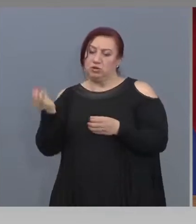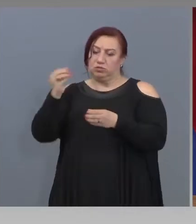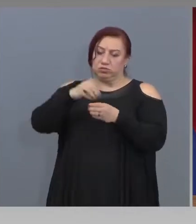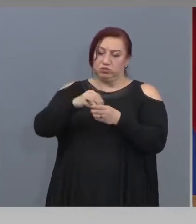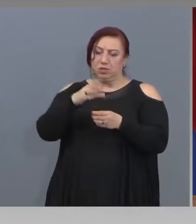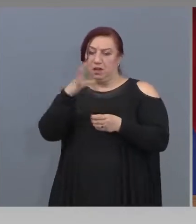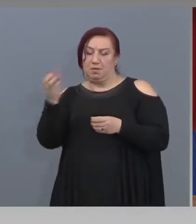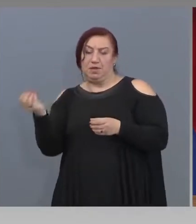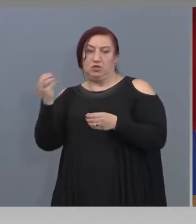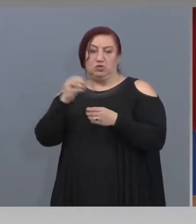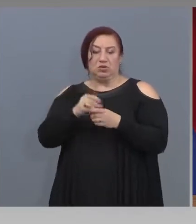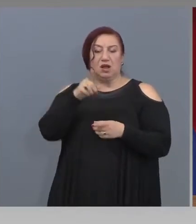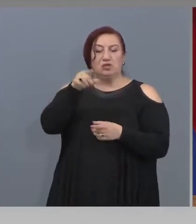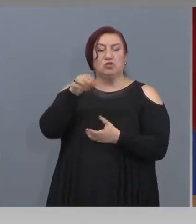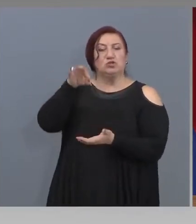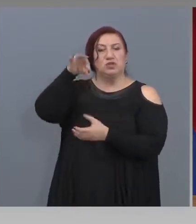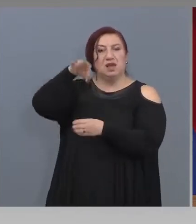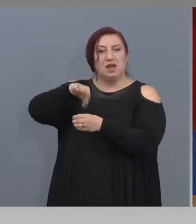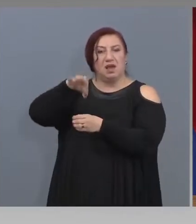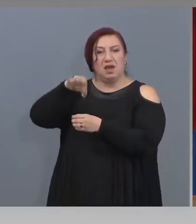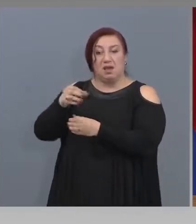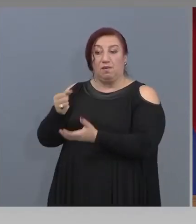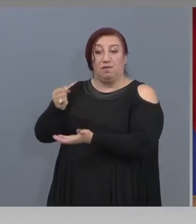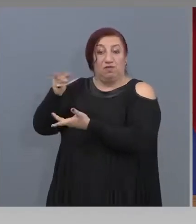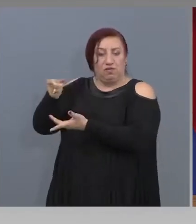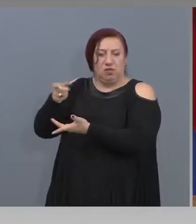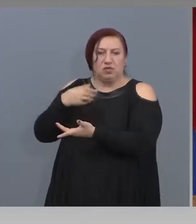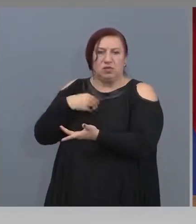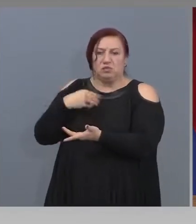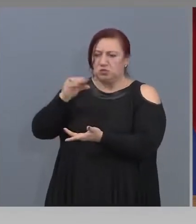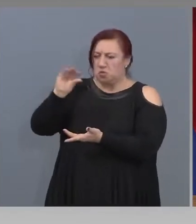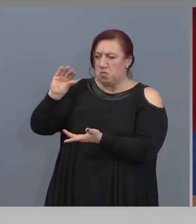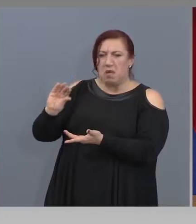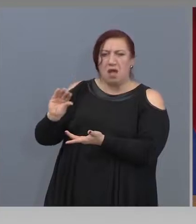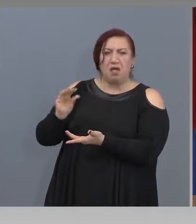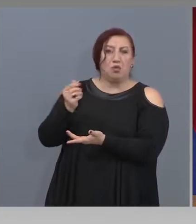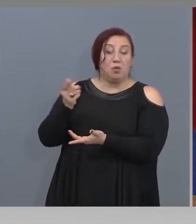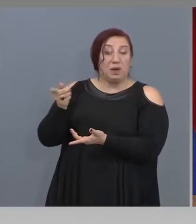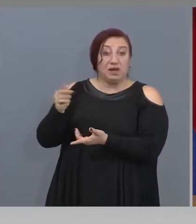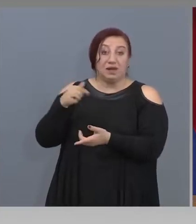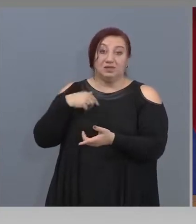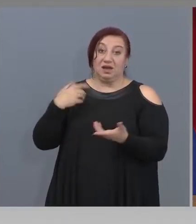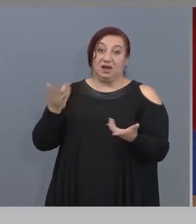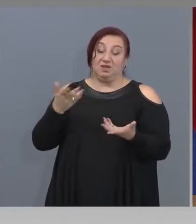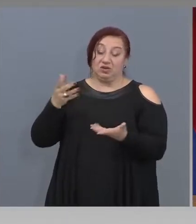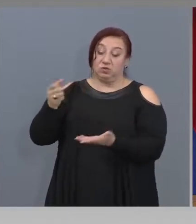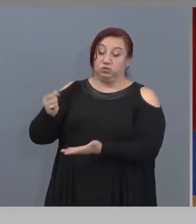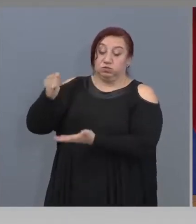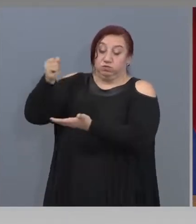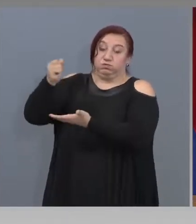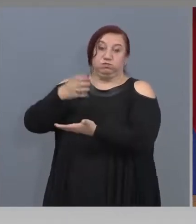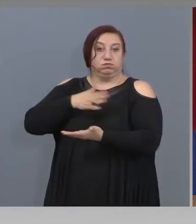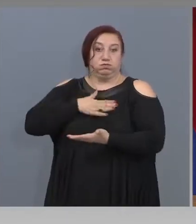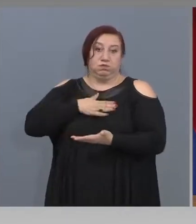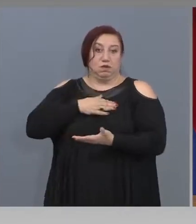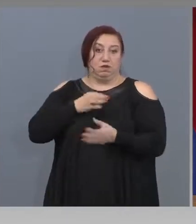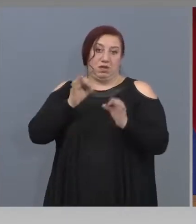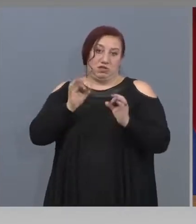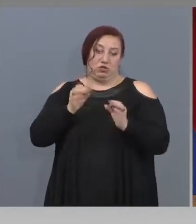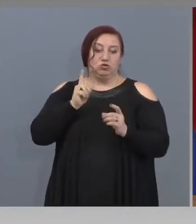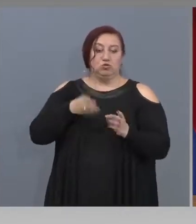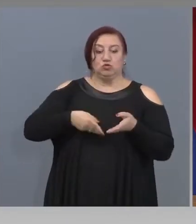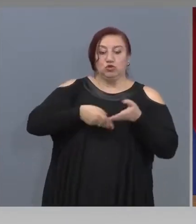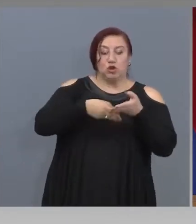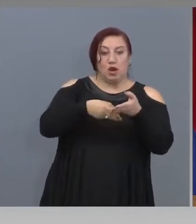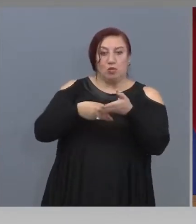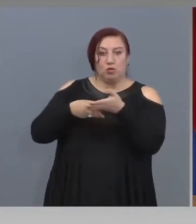от един неработещ фонд, който имаше много малко пари за дейност, той вече е една структура, която сериозно подкрепя